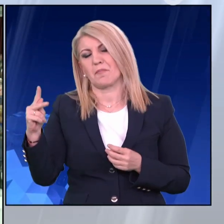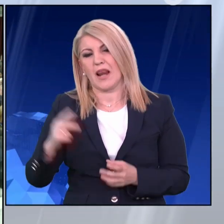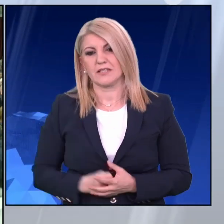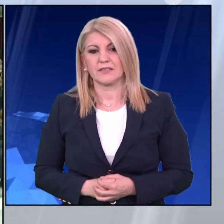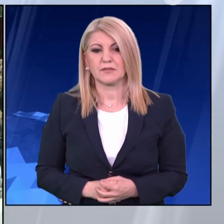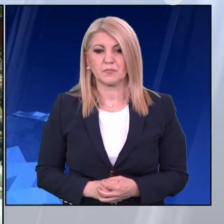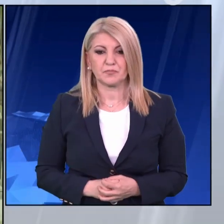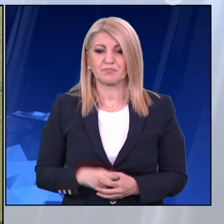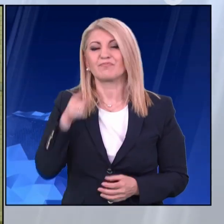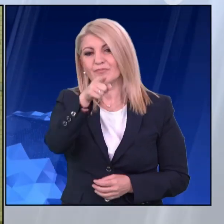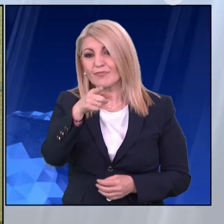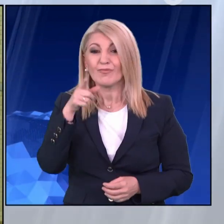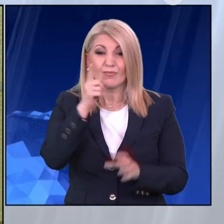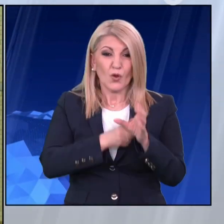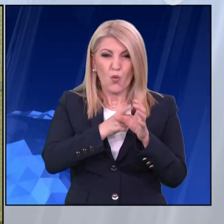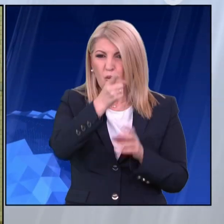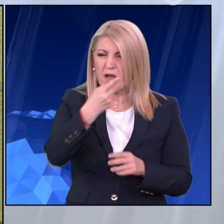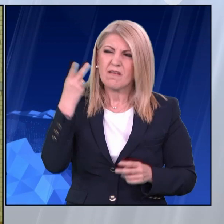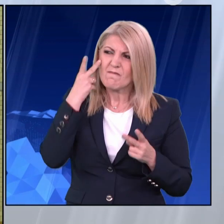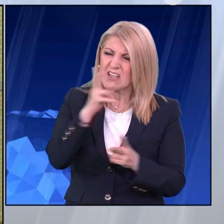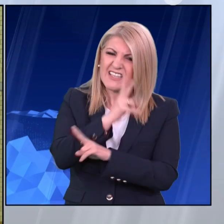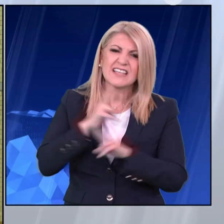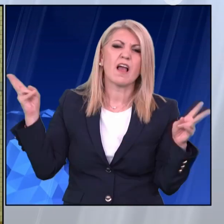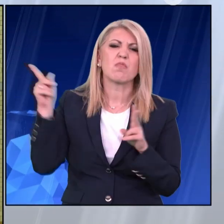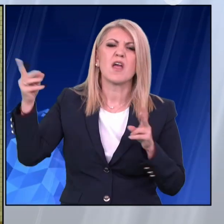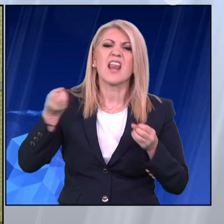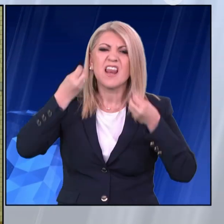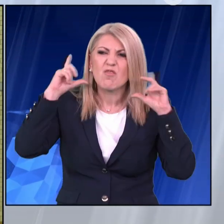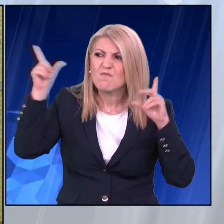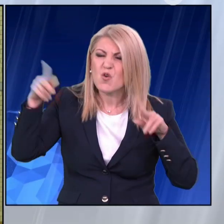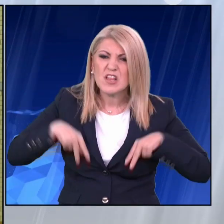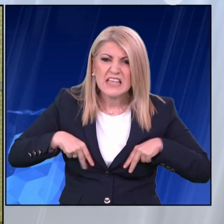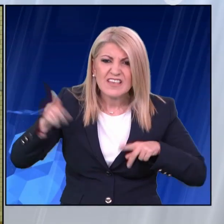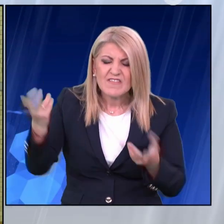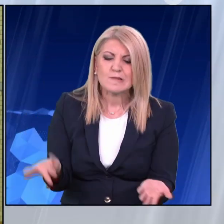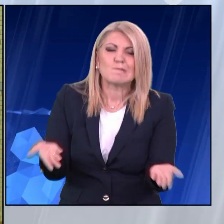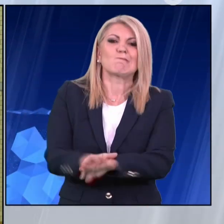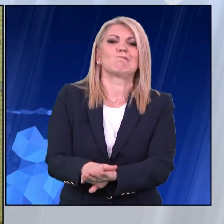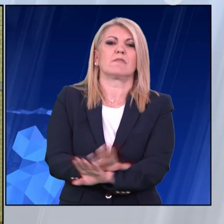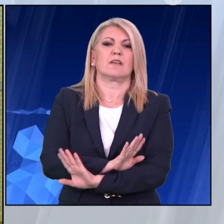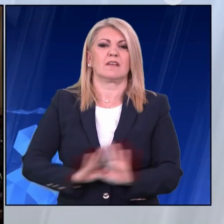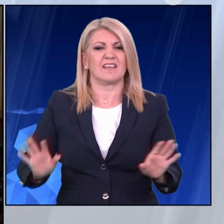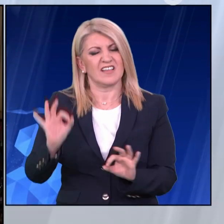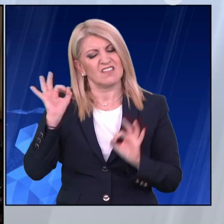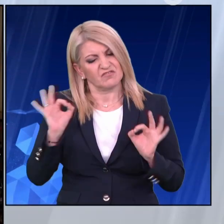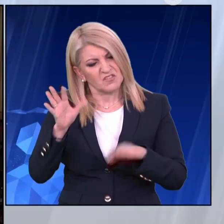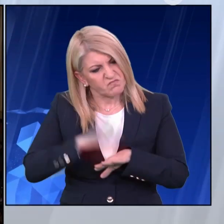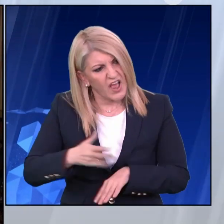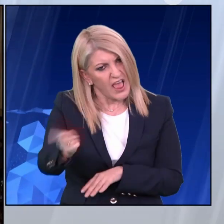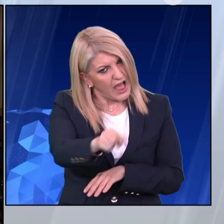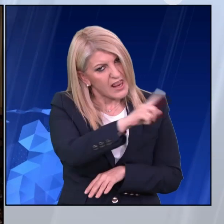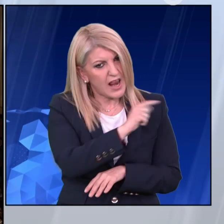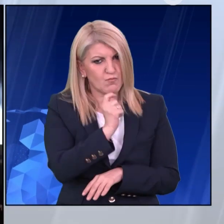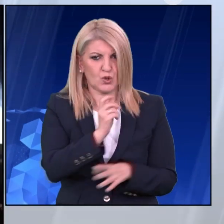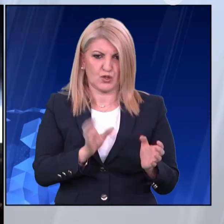κυβέρνησης της Νέας Δημοκρατίας και με την συμβολή φυσικά των άλλων κομμάτων. Στο πόρισμά της οι